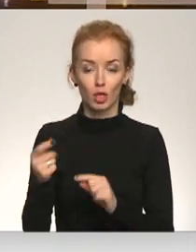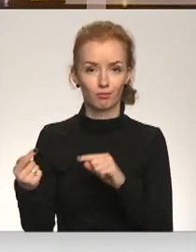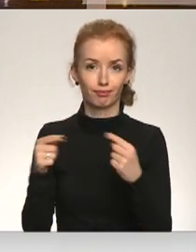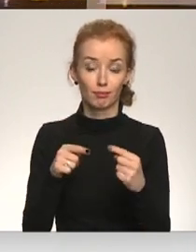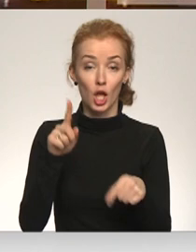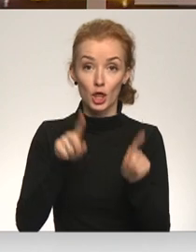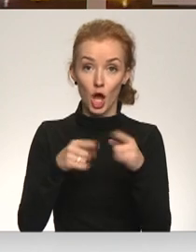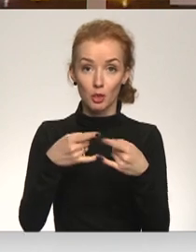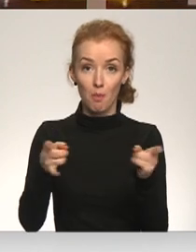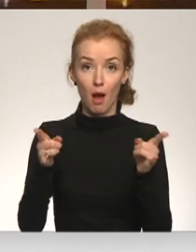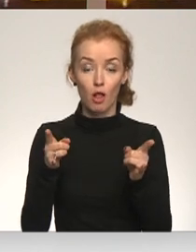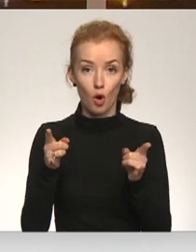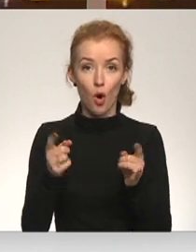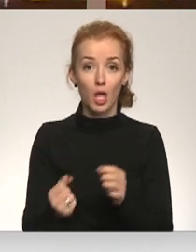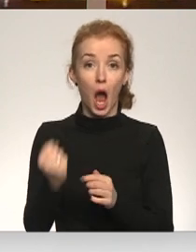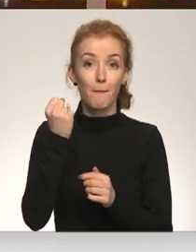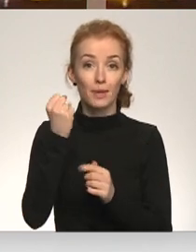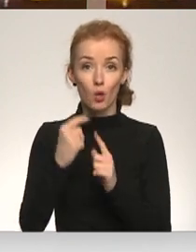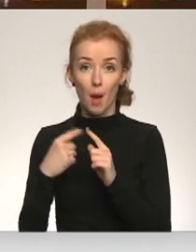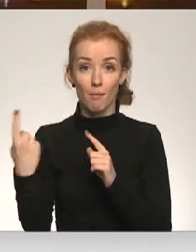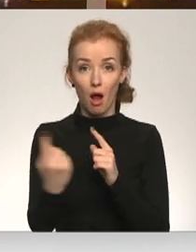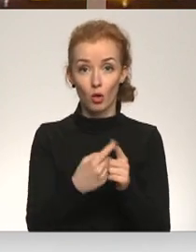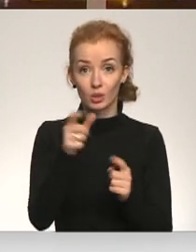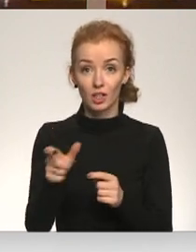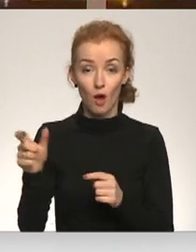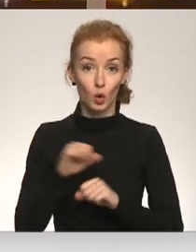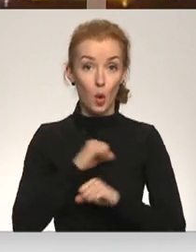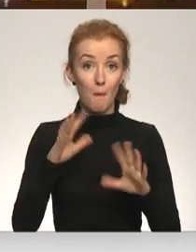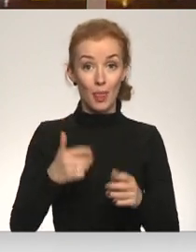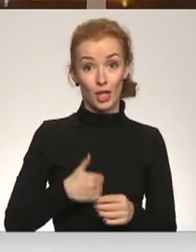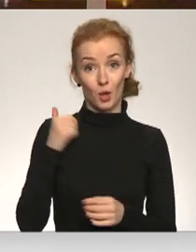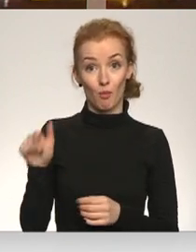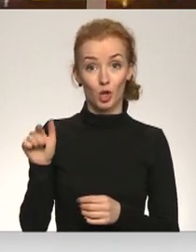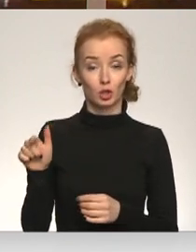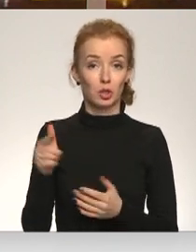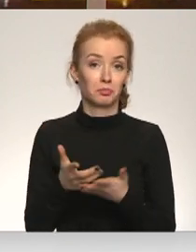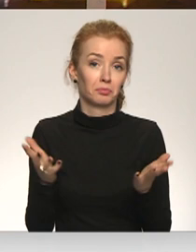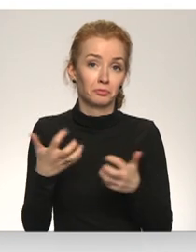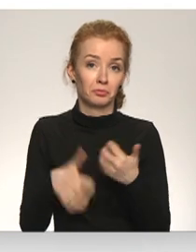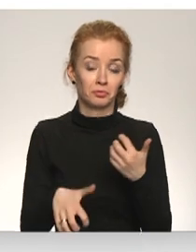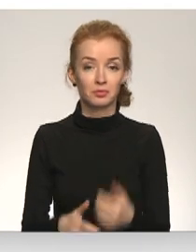balkoni, kas gadiem apdrauda apkārtējo drošību, bet īpašniekiem rīksnājumu nav.